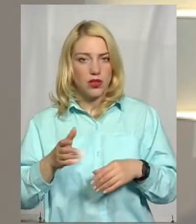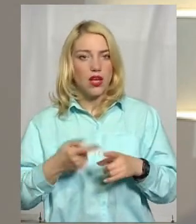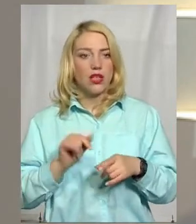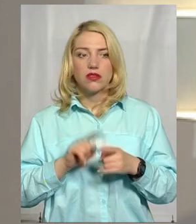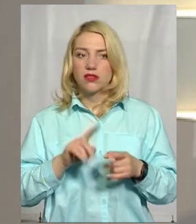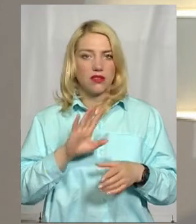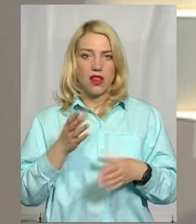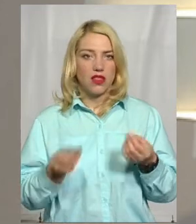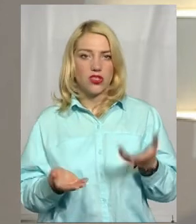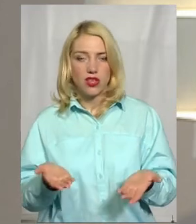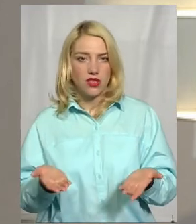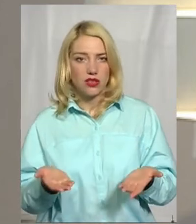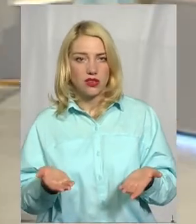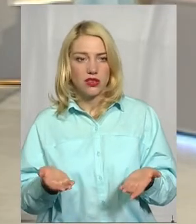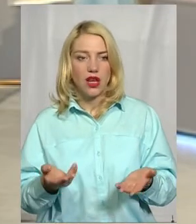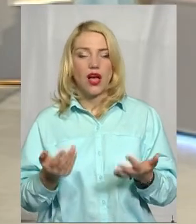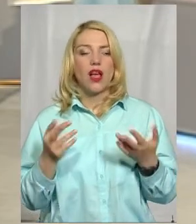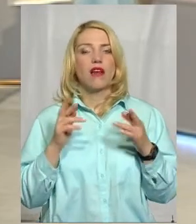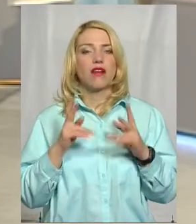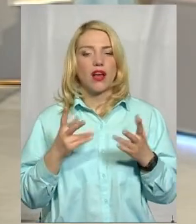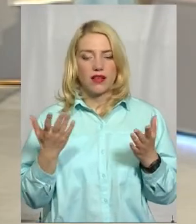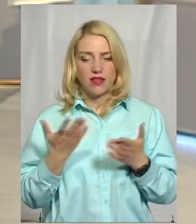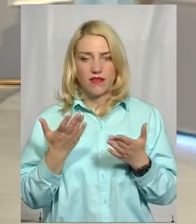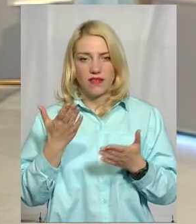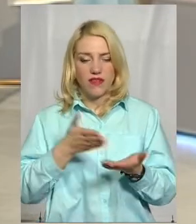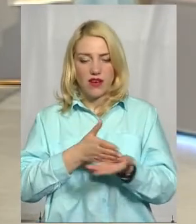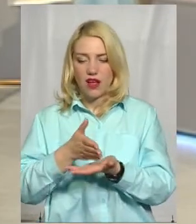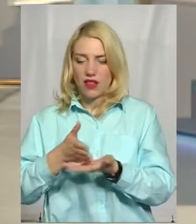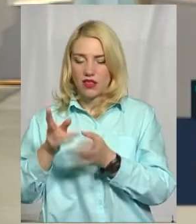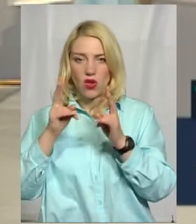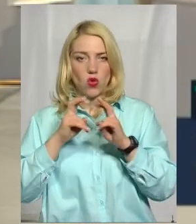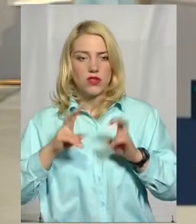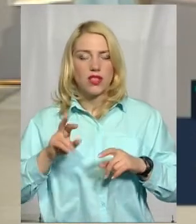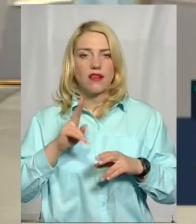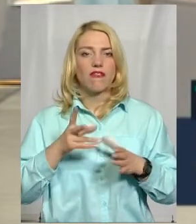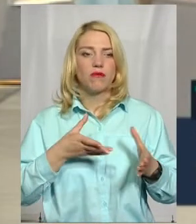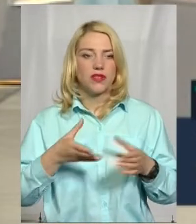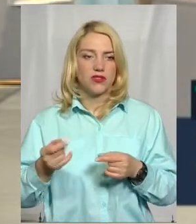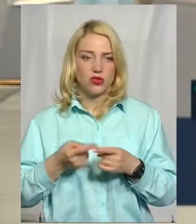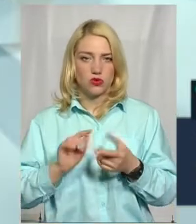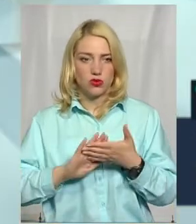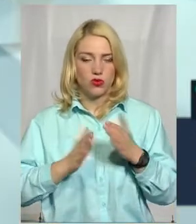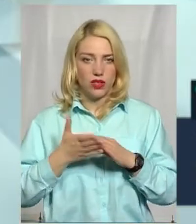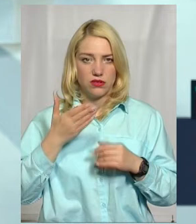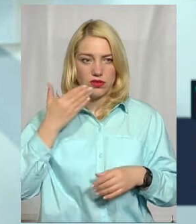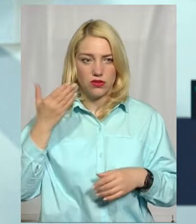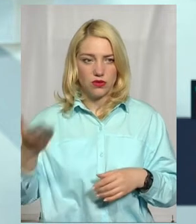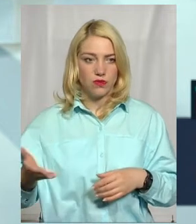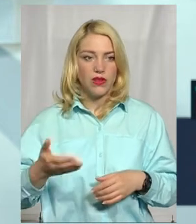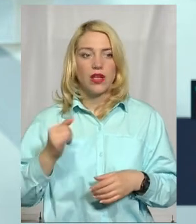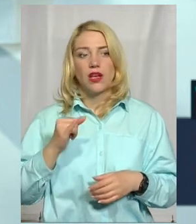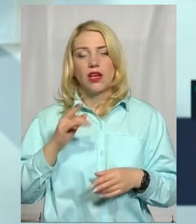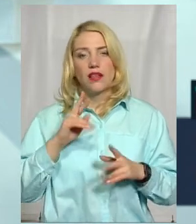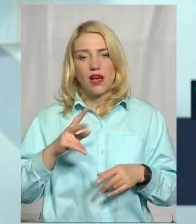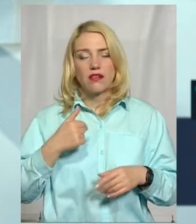і це вже не жарти. От, які розглядаєте варіанти впливу на цю ситуацію? Ну, так як я вже